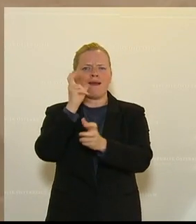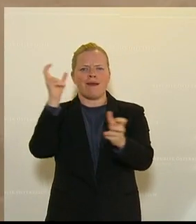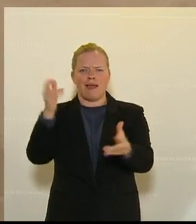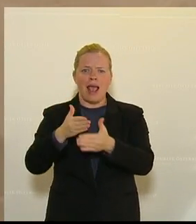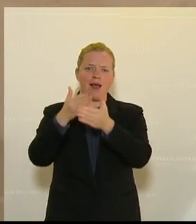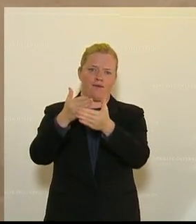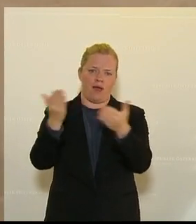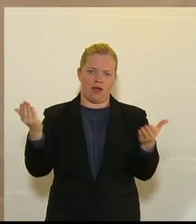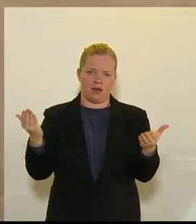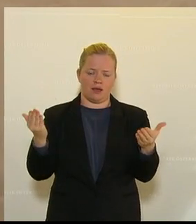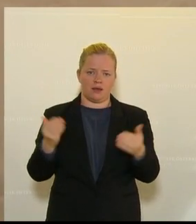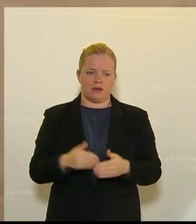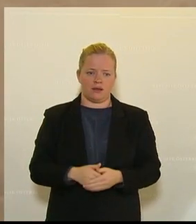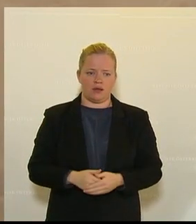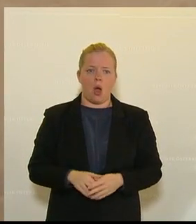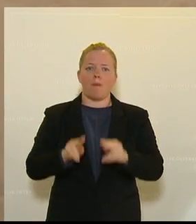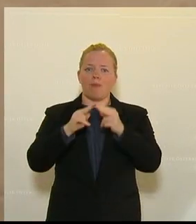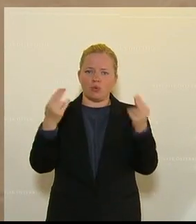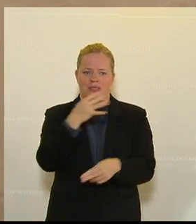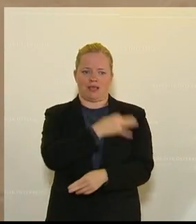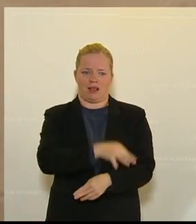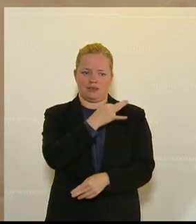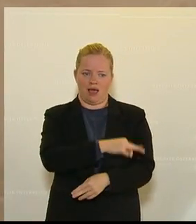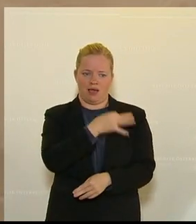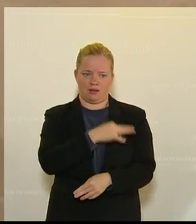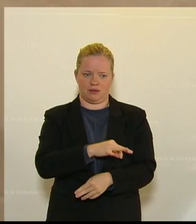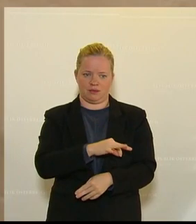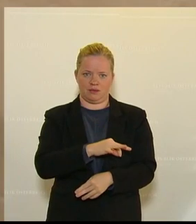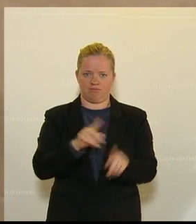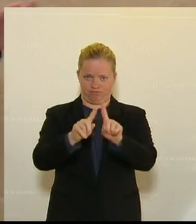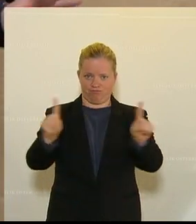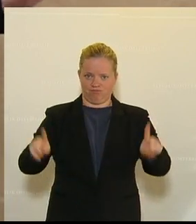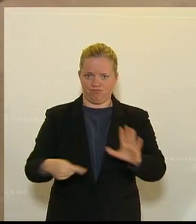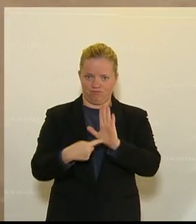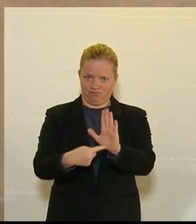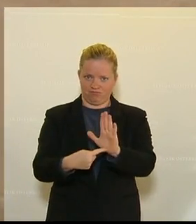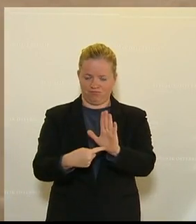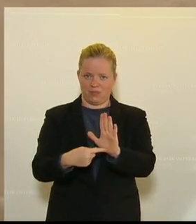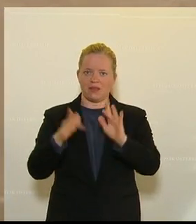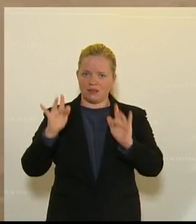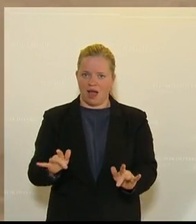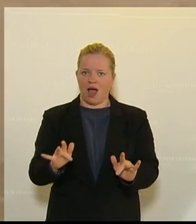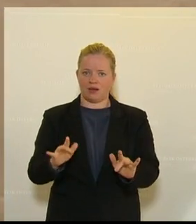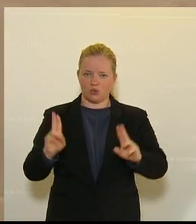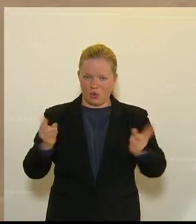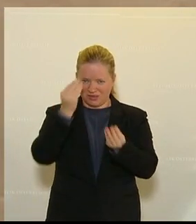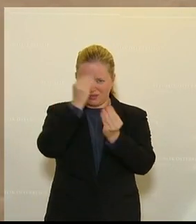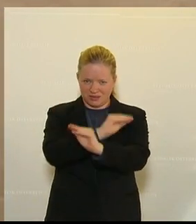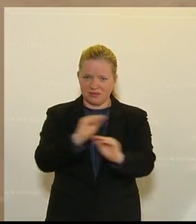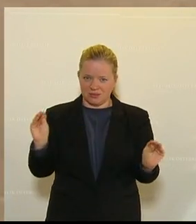an den Bundeskanzler, auch da in aller Kürze, die